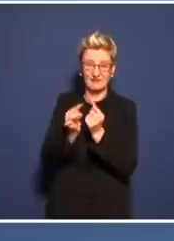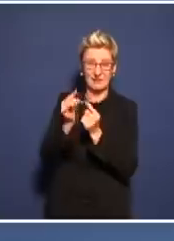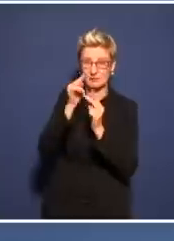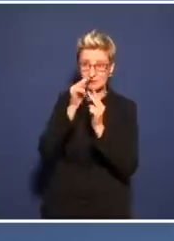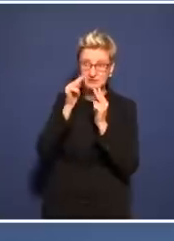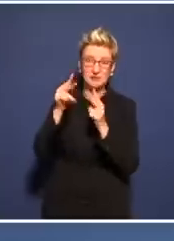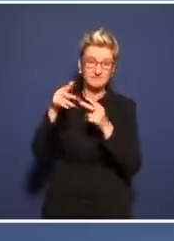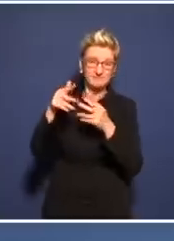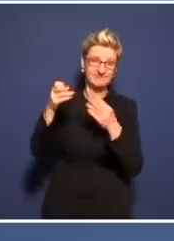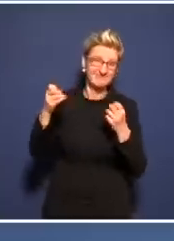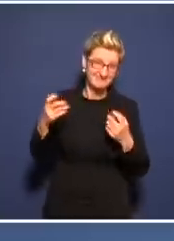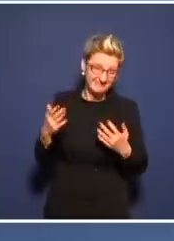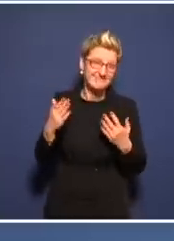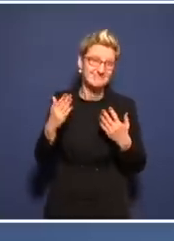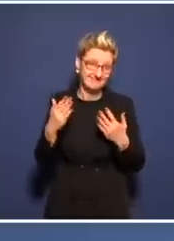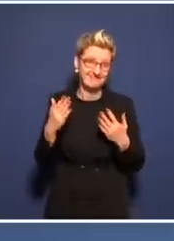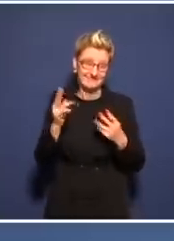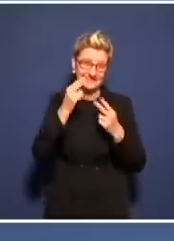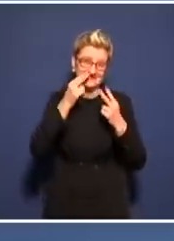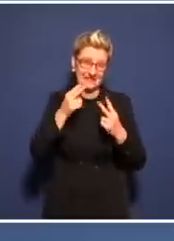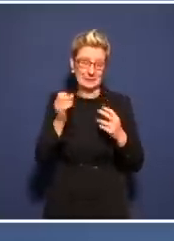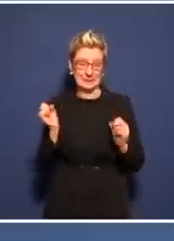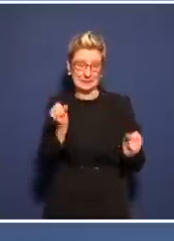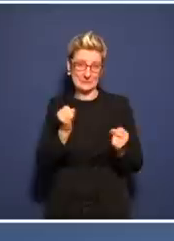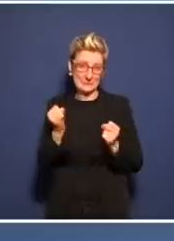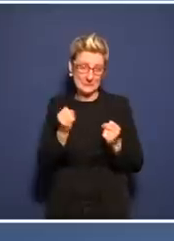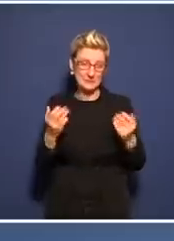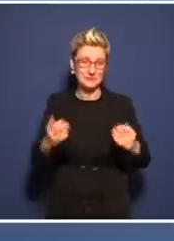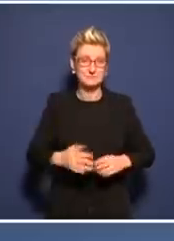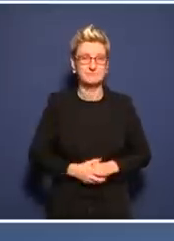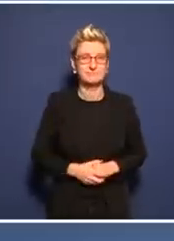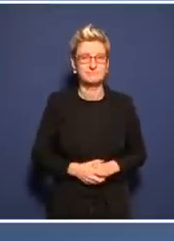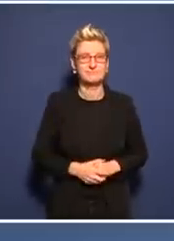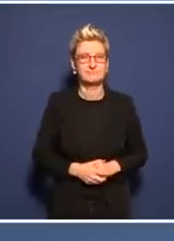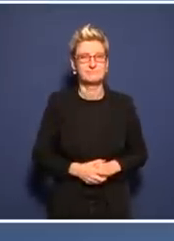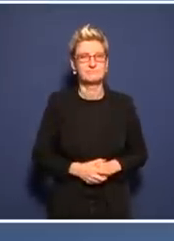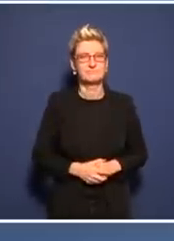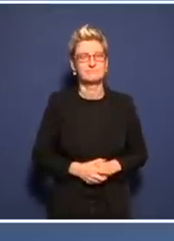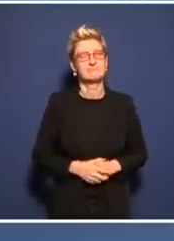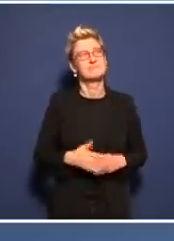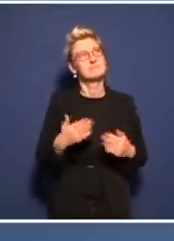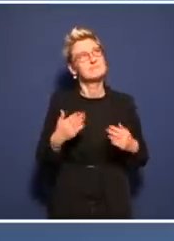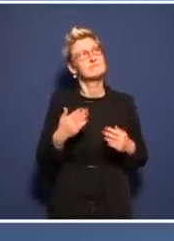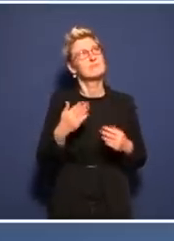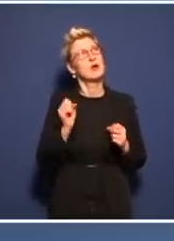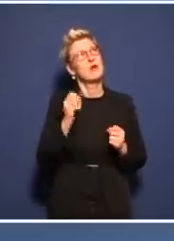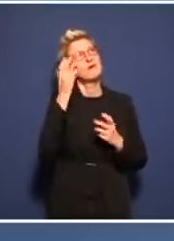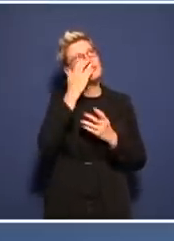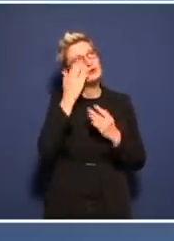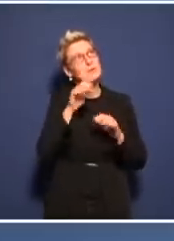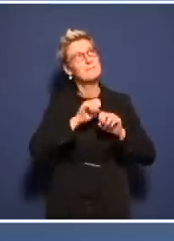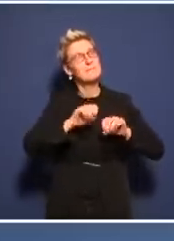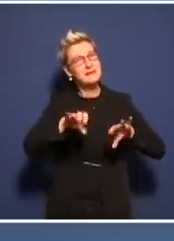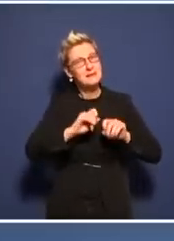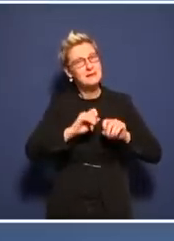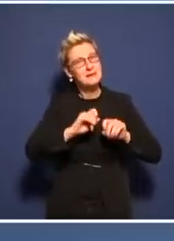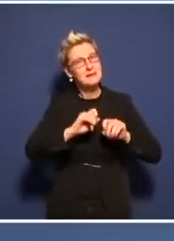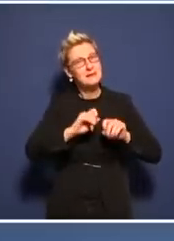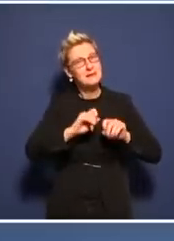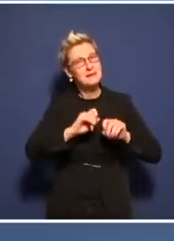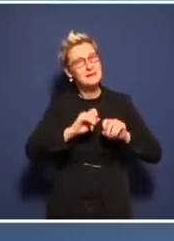es wäre gut, wenn die Medien helfen würden, auch an dieser Stelle wieder korrekte Informationen zu liefern.